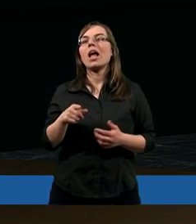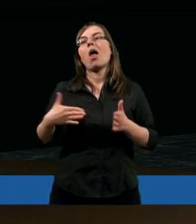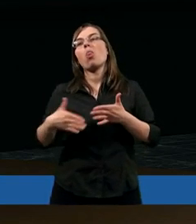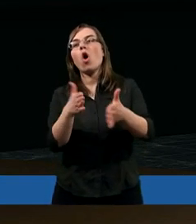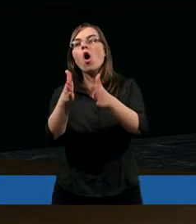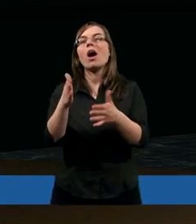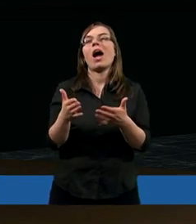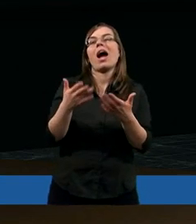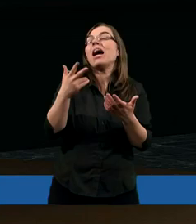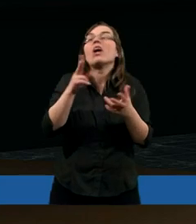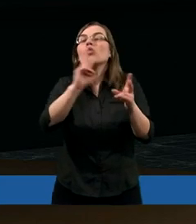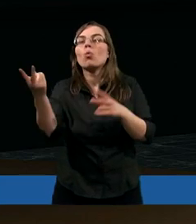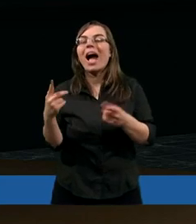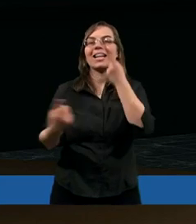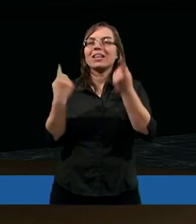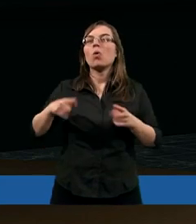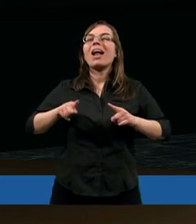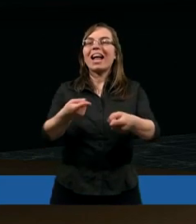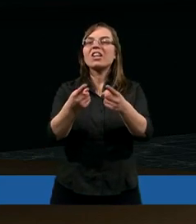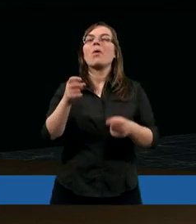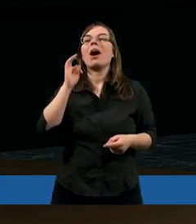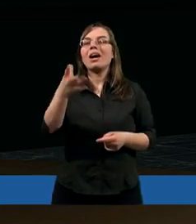druga sytuacja zadziałała tak, że no tak